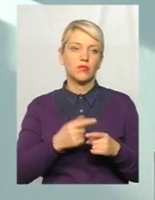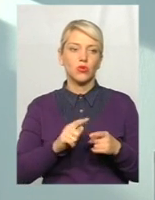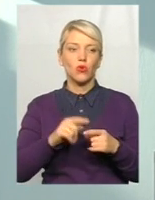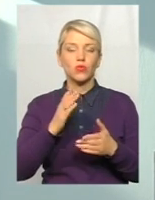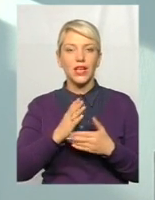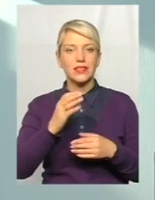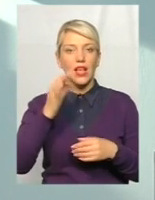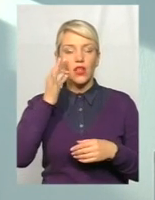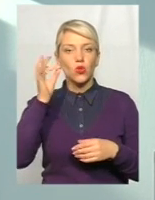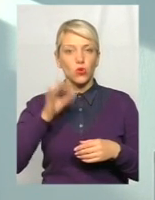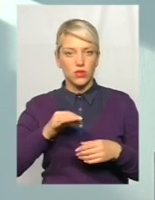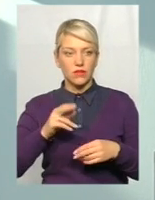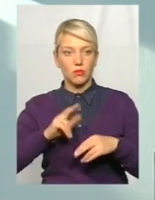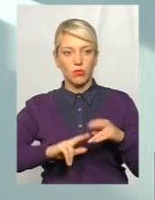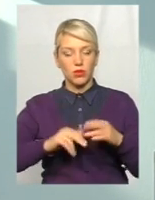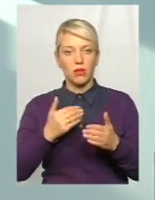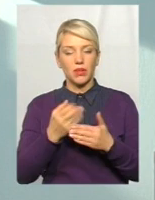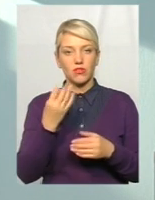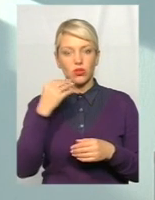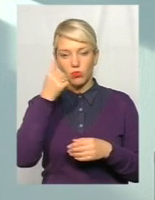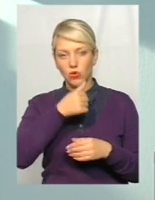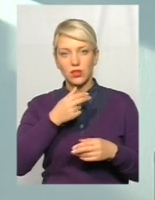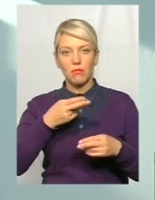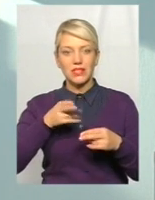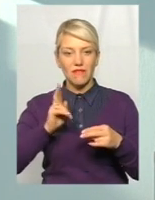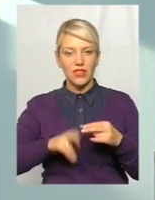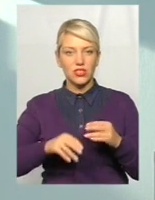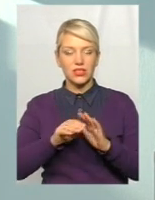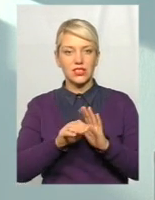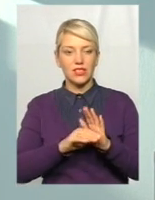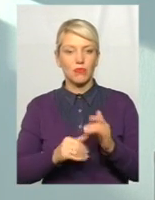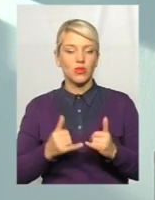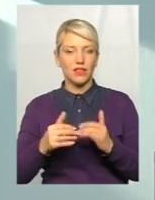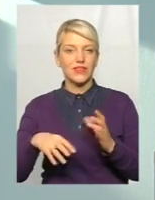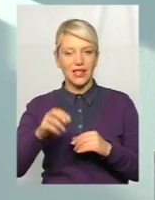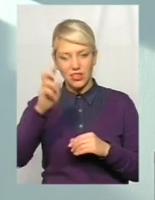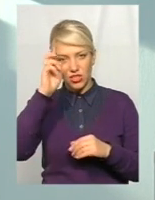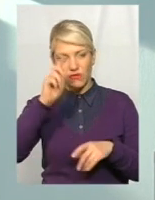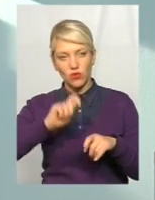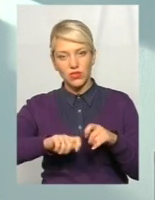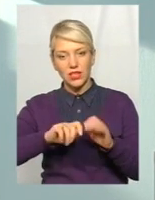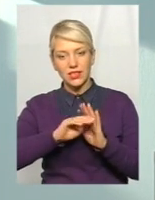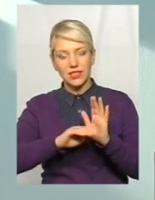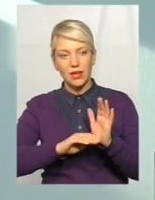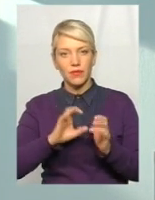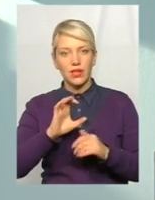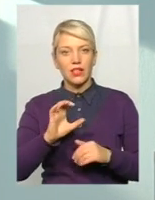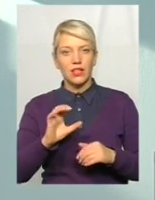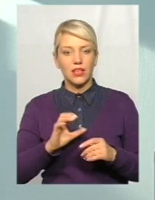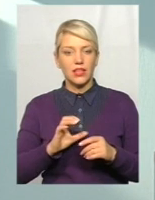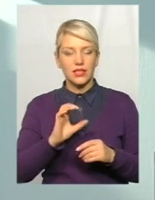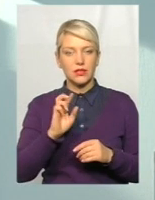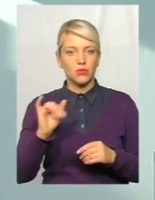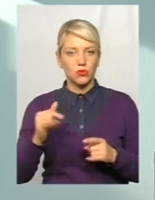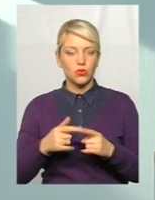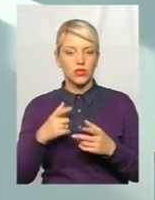саме таких центральних систем. Наприклад, в Читим Смирості ми завершили систему для всієї державної фіскальної служби України, де центральні апарати, всі